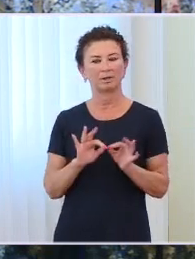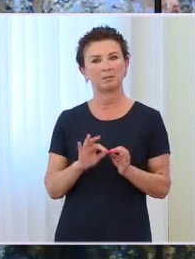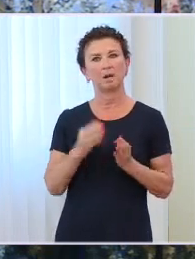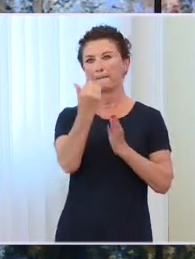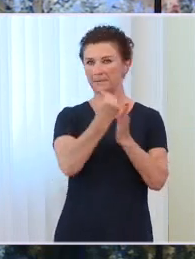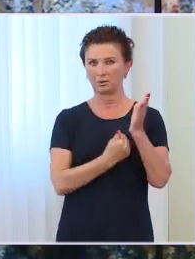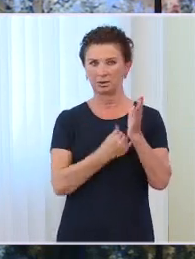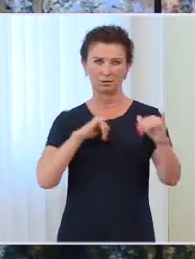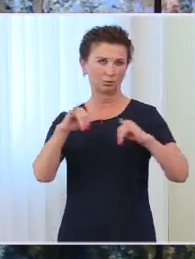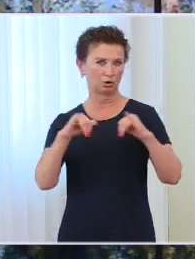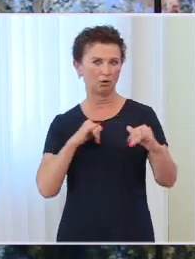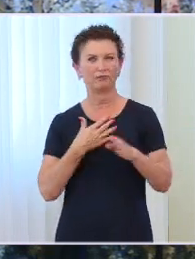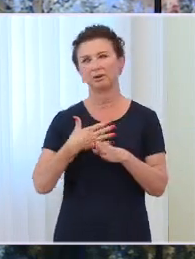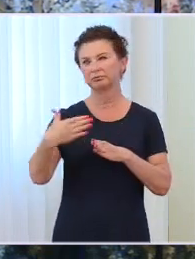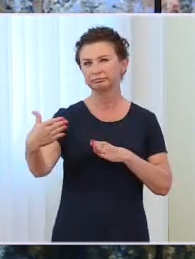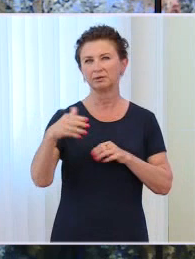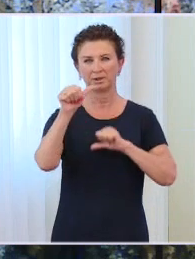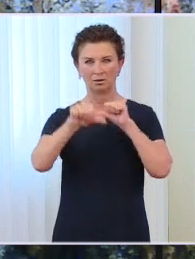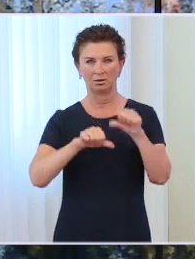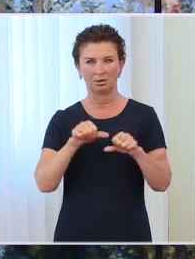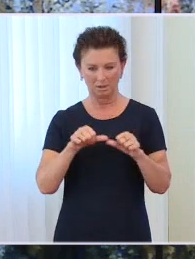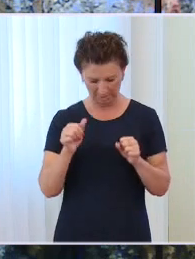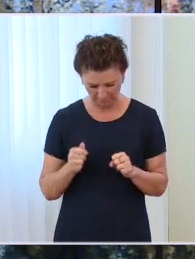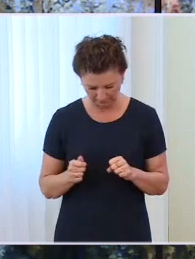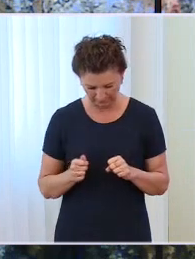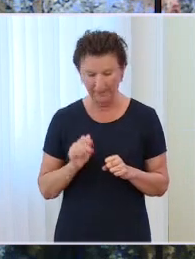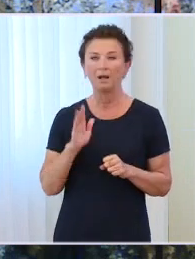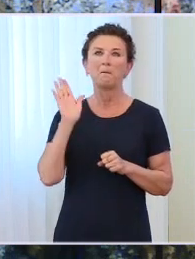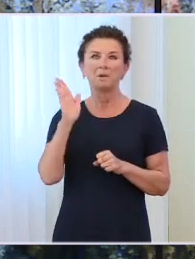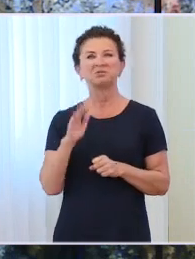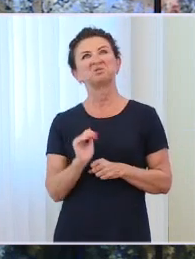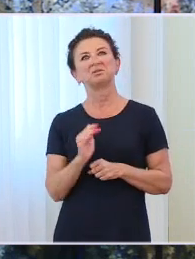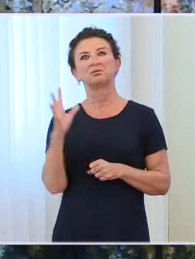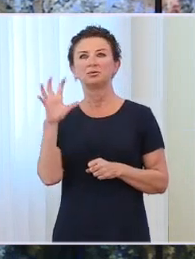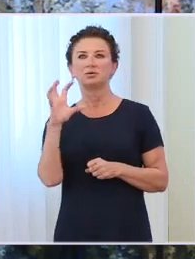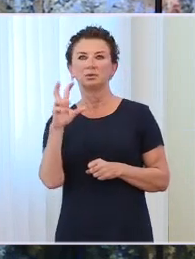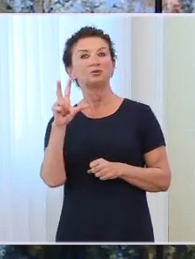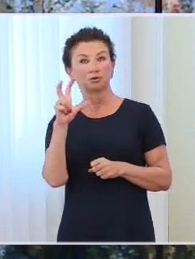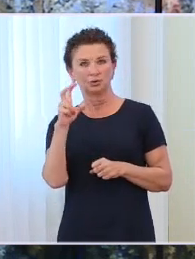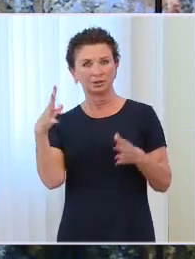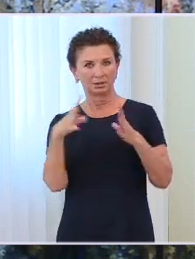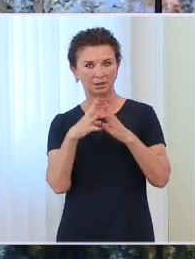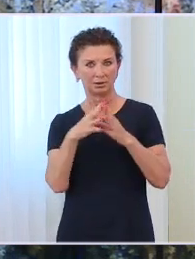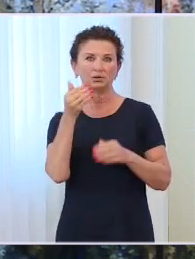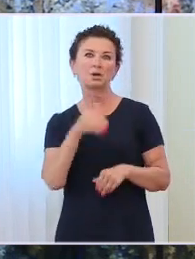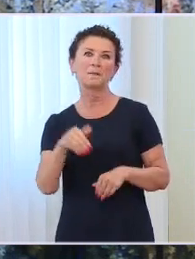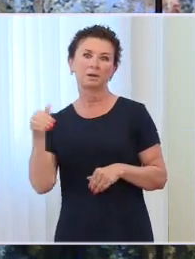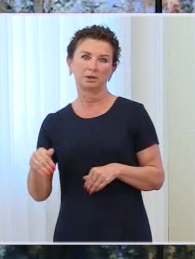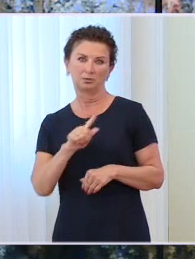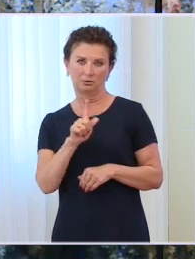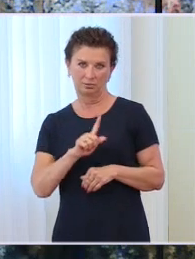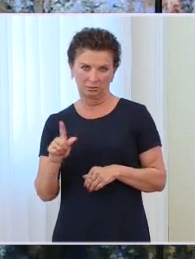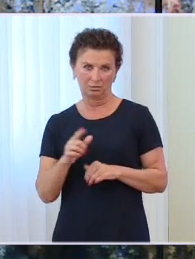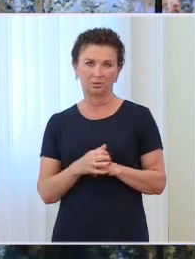program. Ten program opiewa na 310 mln zł. W pierwszym roku, czyli w roku 2016